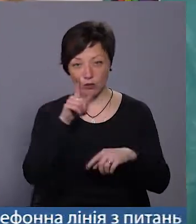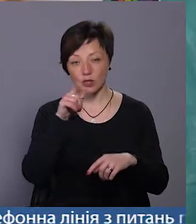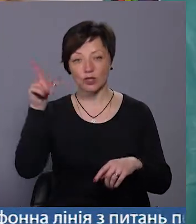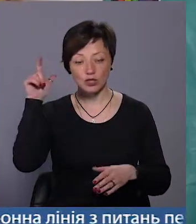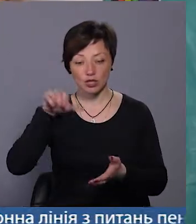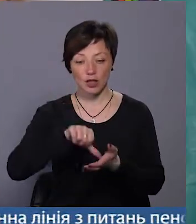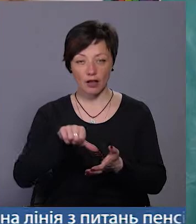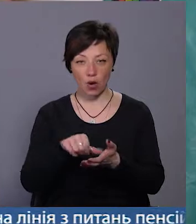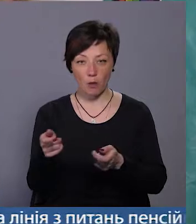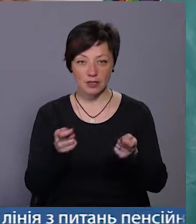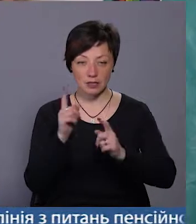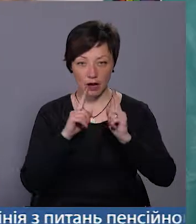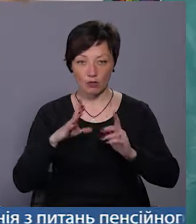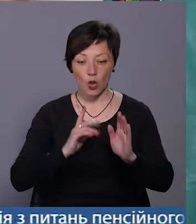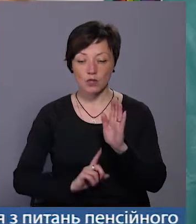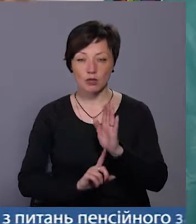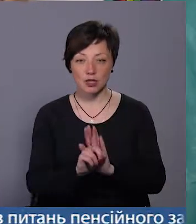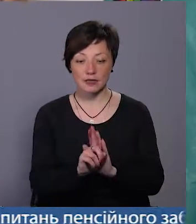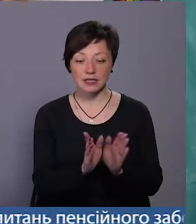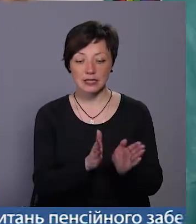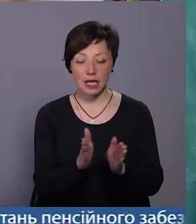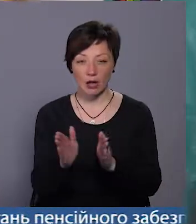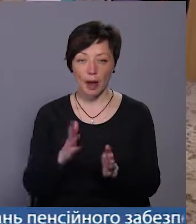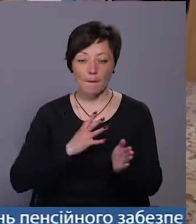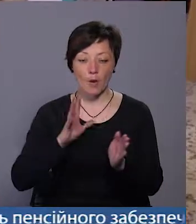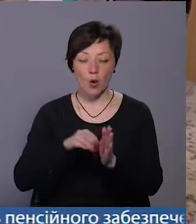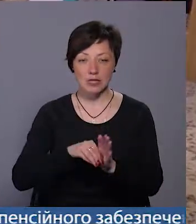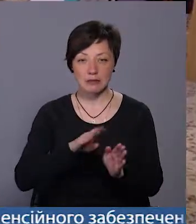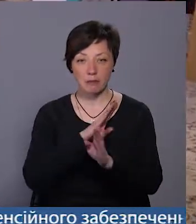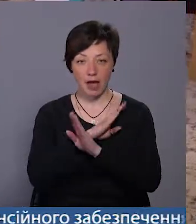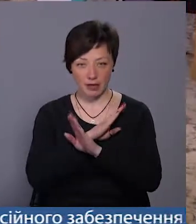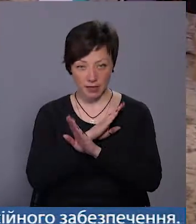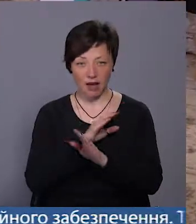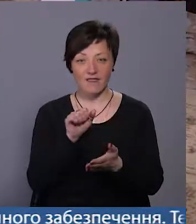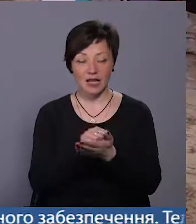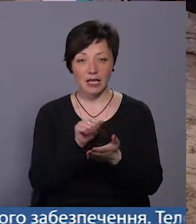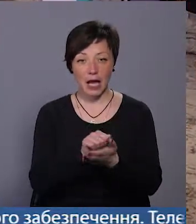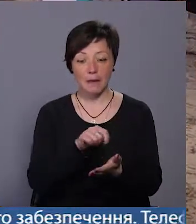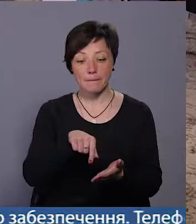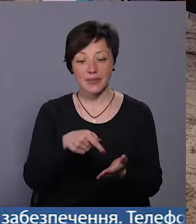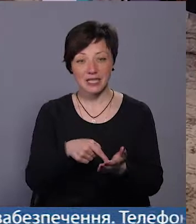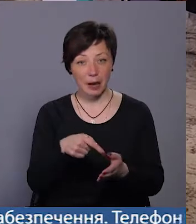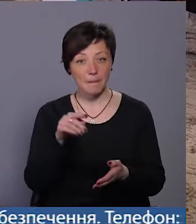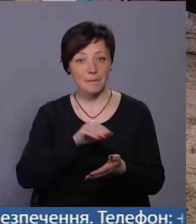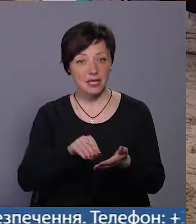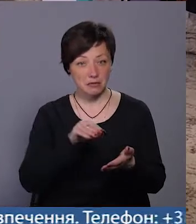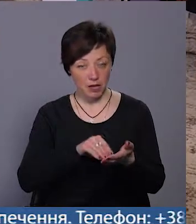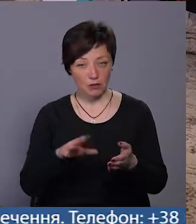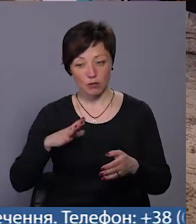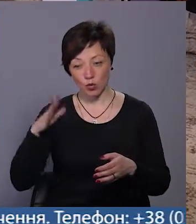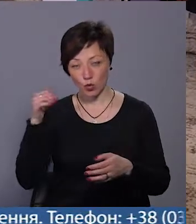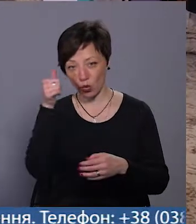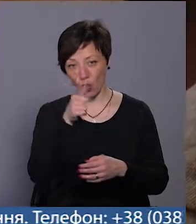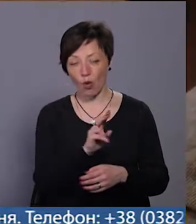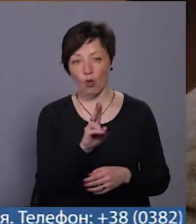її координаційної ради було започатковано серію посмертних видань письменників-містян. Минулого року презентували книжку Миколи Кульбовського